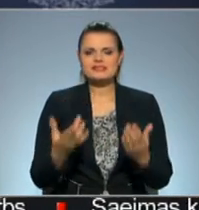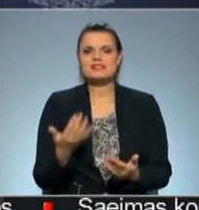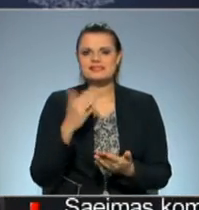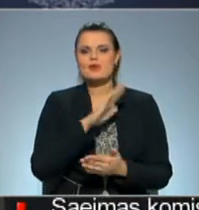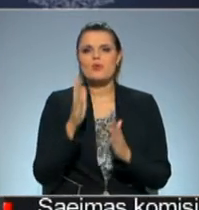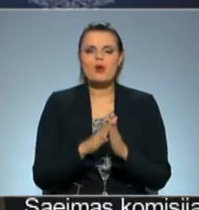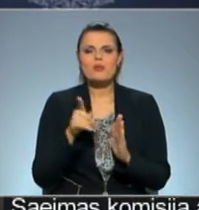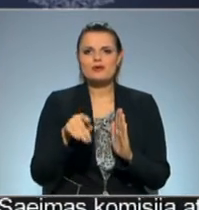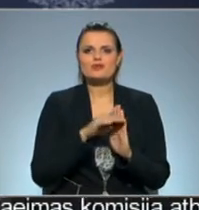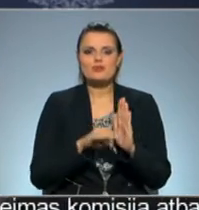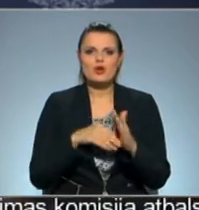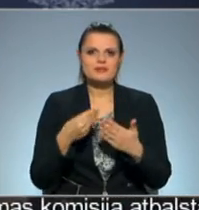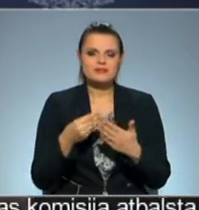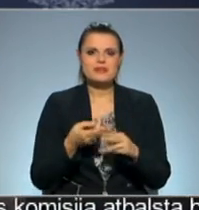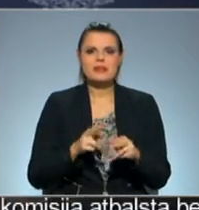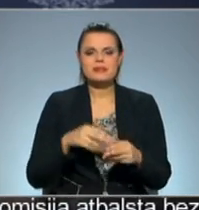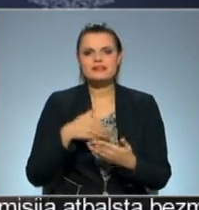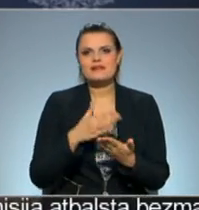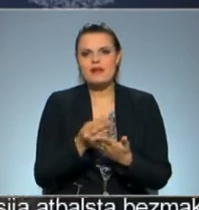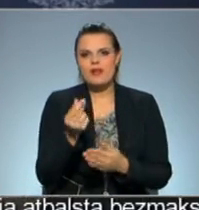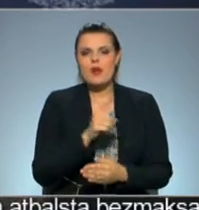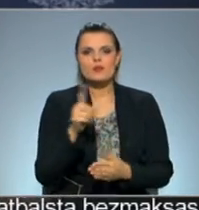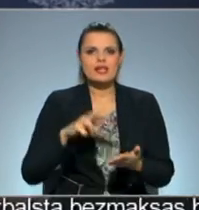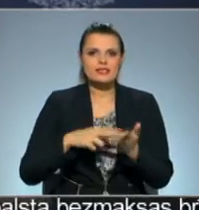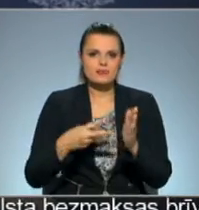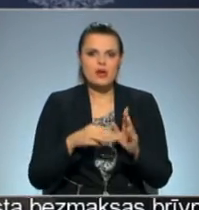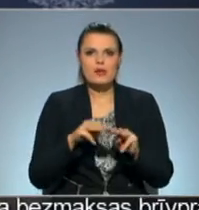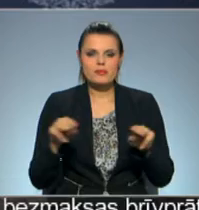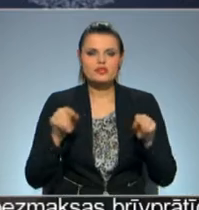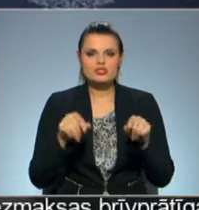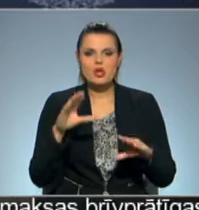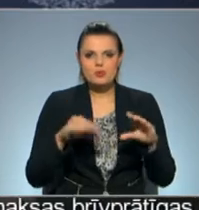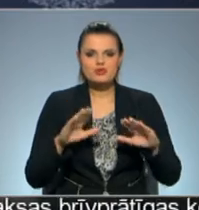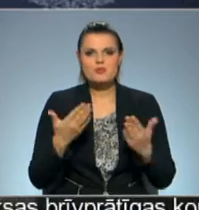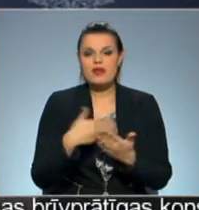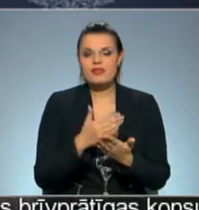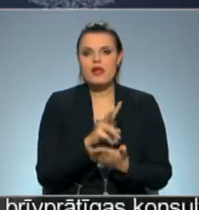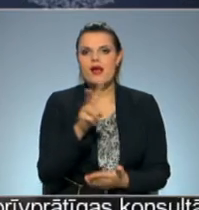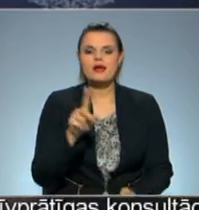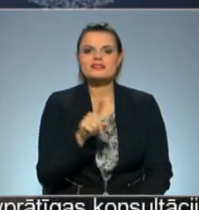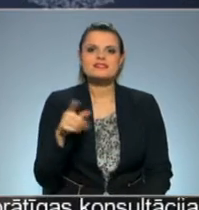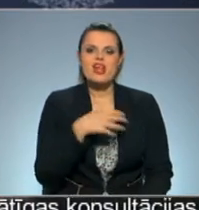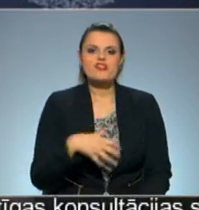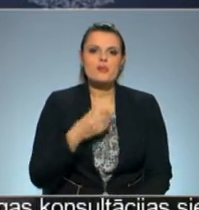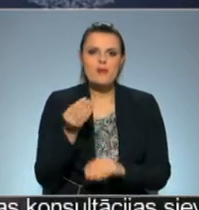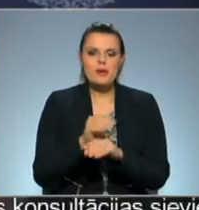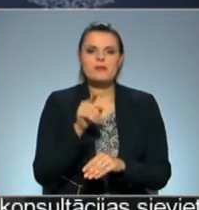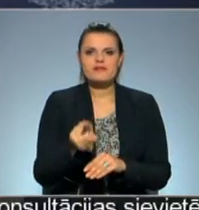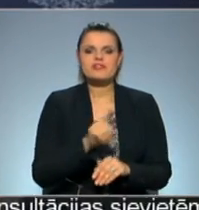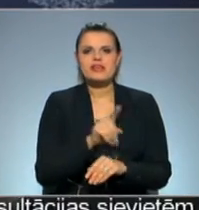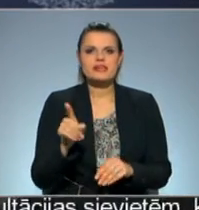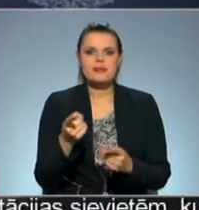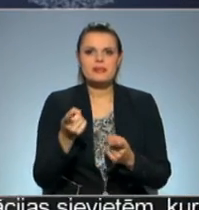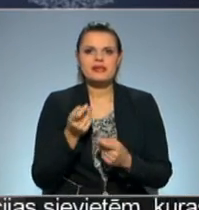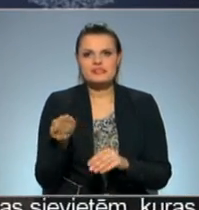cik kopumā šī programma izmaksās. Tāpēc daļa līdzekļa ir plānota ministrijā sošajā budžetā, bet tā daļa, kas ir nepieciešama papildus, tā daļa tiek šobrīd